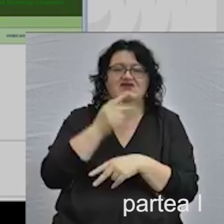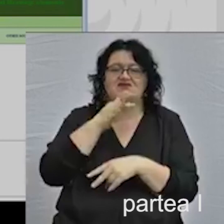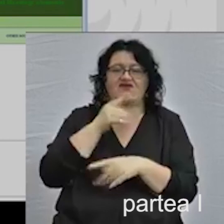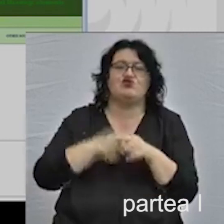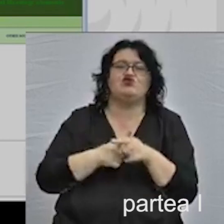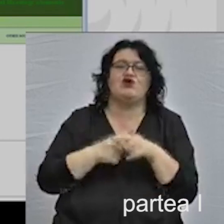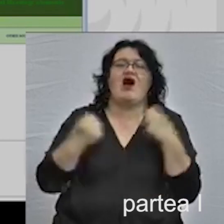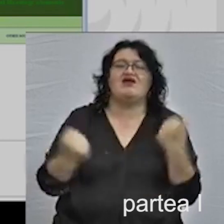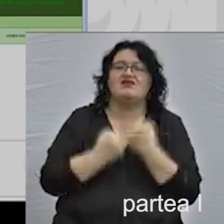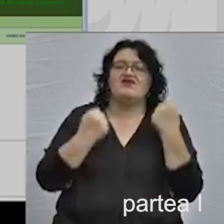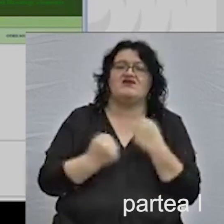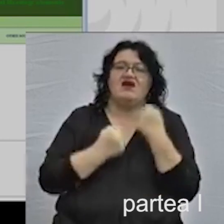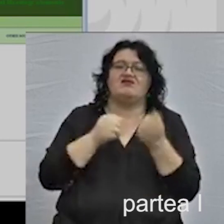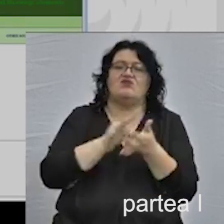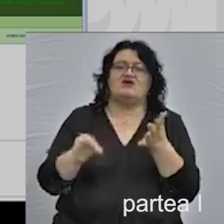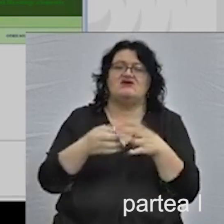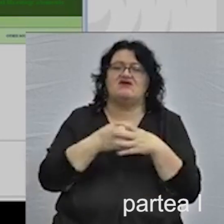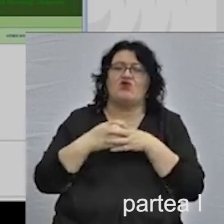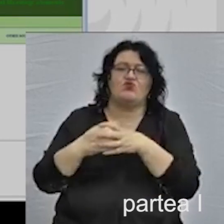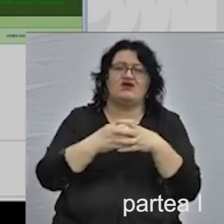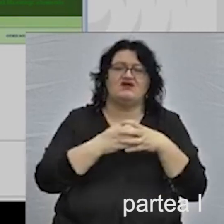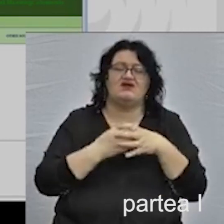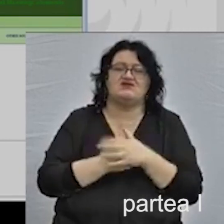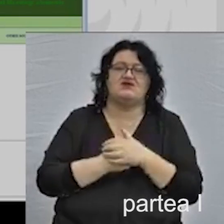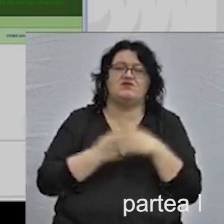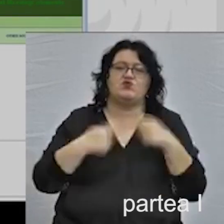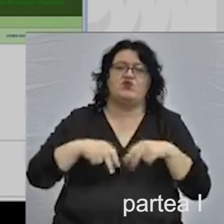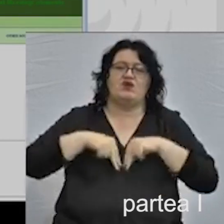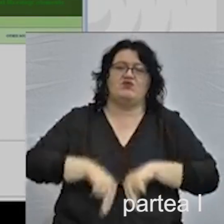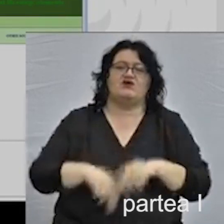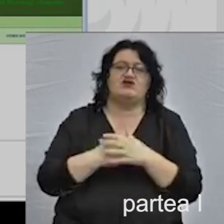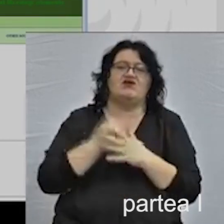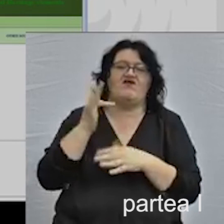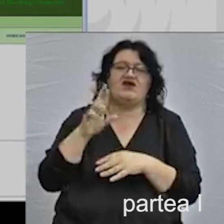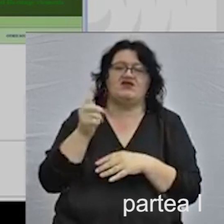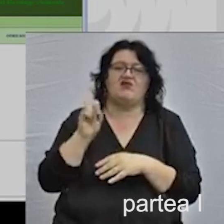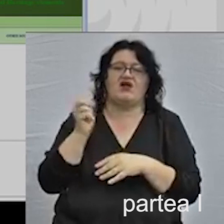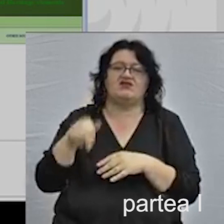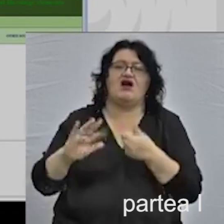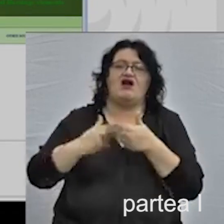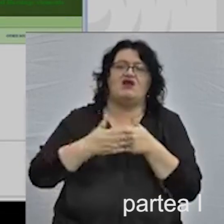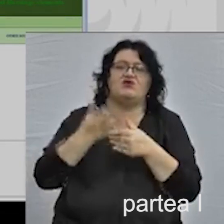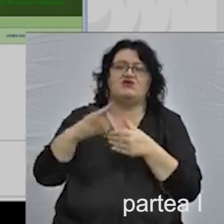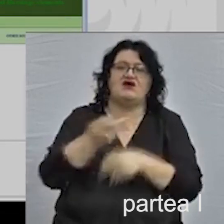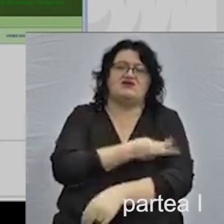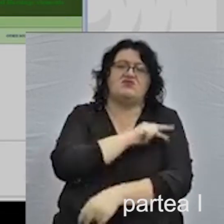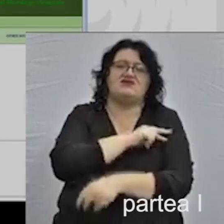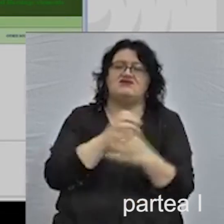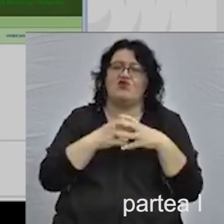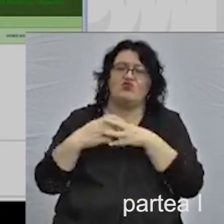precum și activitatea actuală a comunității, doamna președintă Fridman, alături de alții reprezentanței